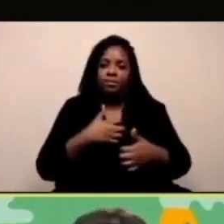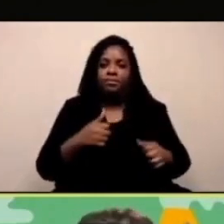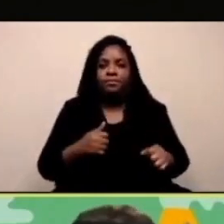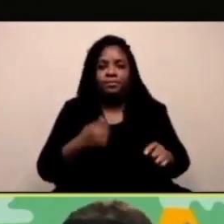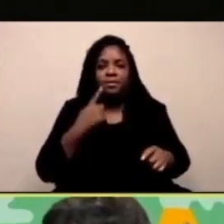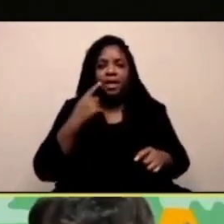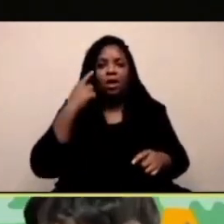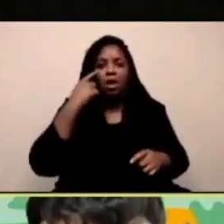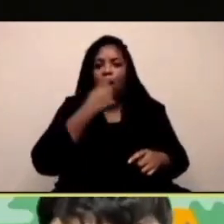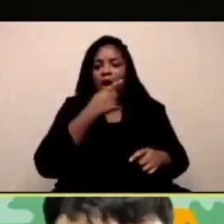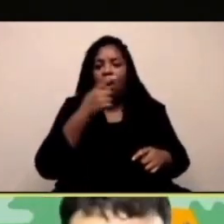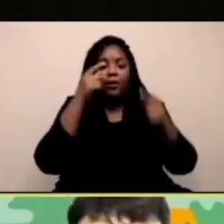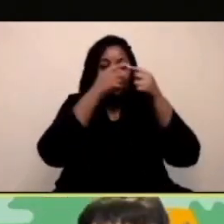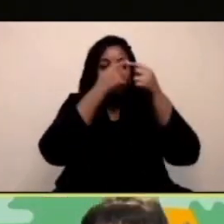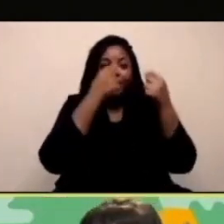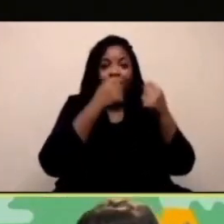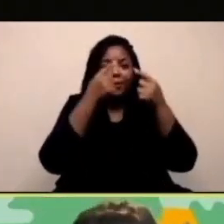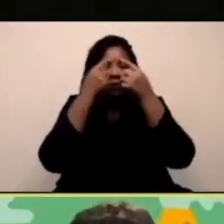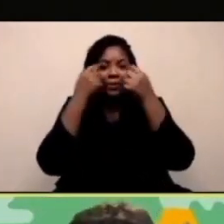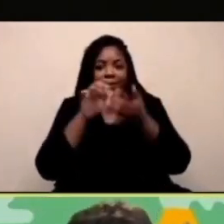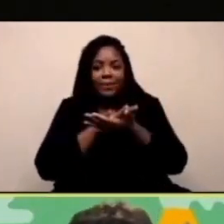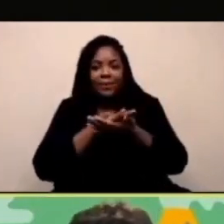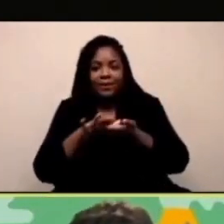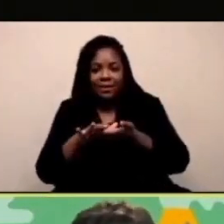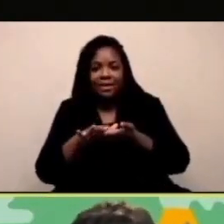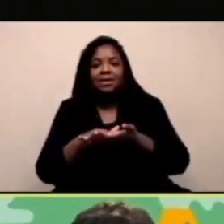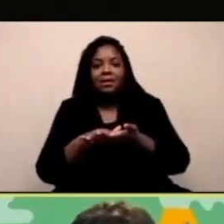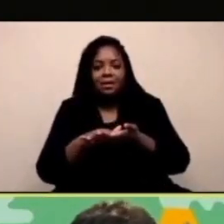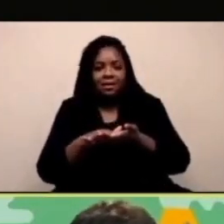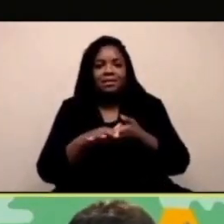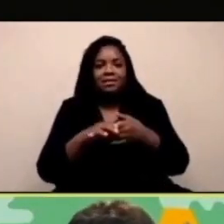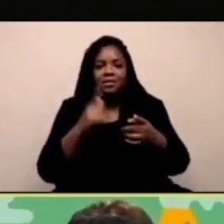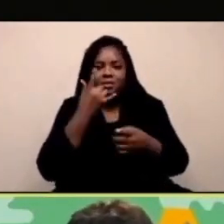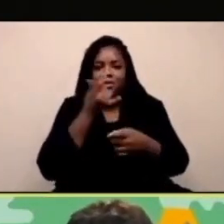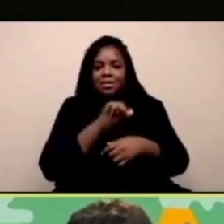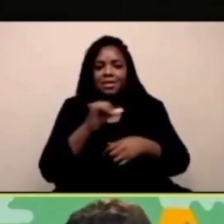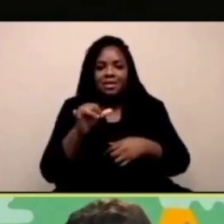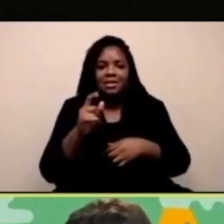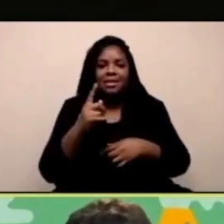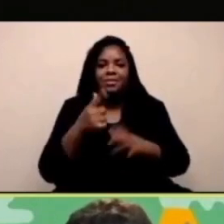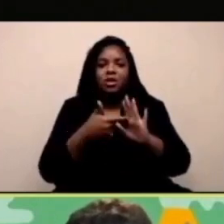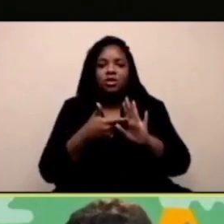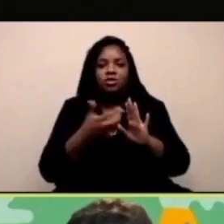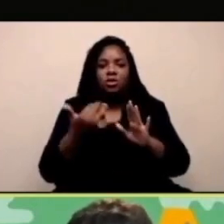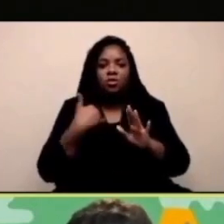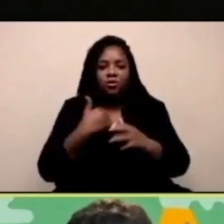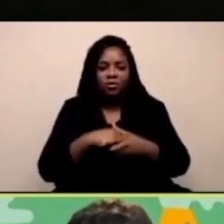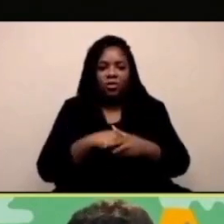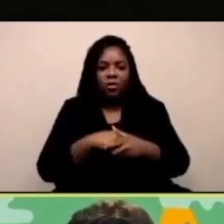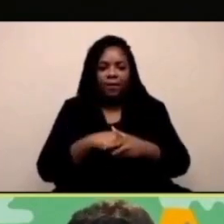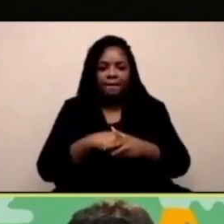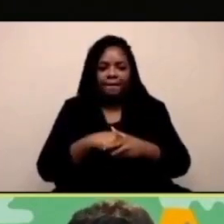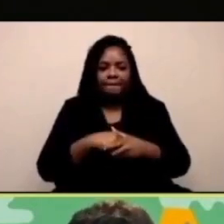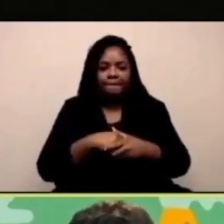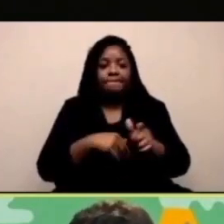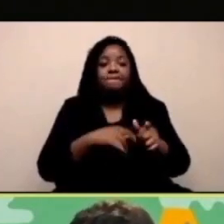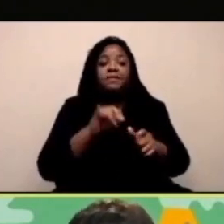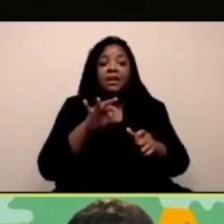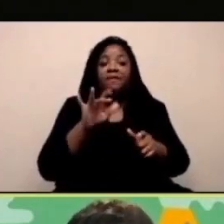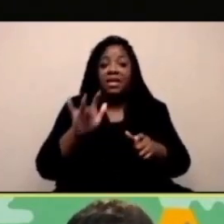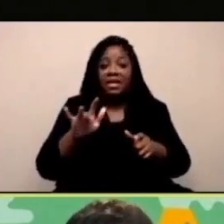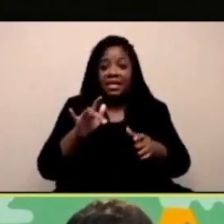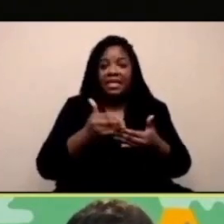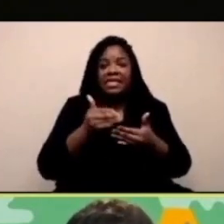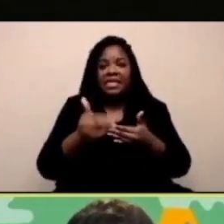cambiare i tipi di cappelli, possiamo cambiare anche gli occhiali questo è molto bello, no?